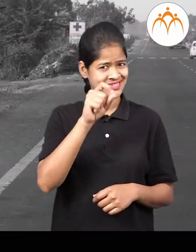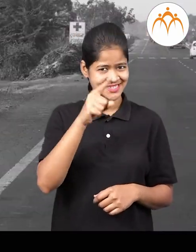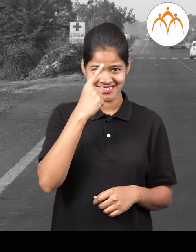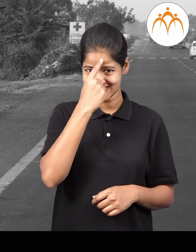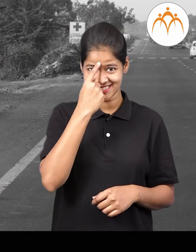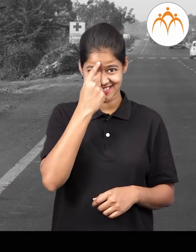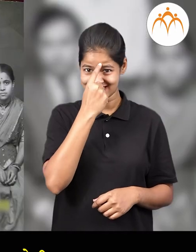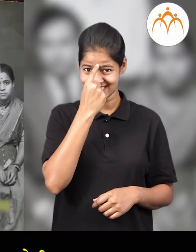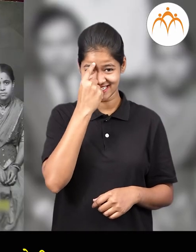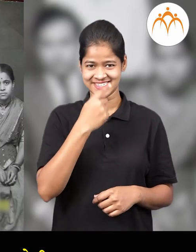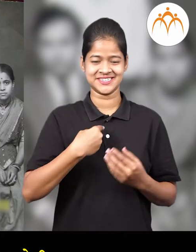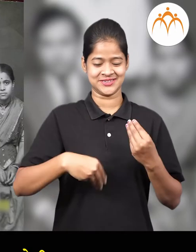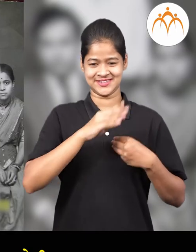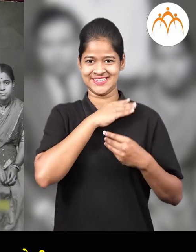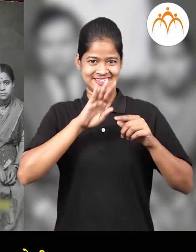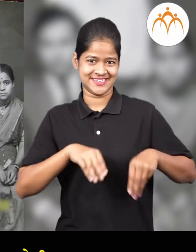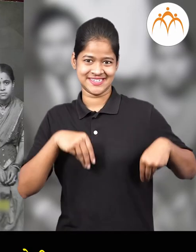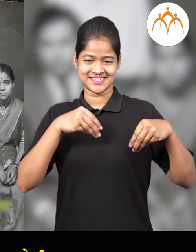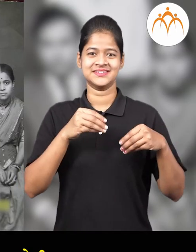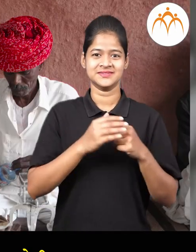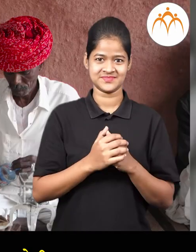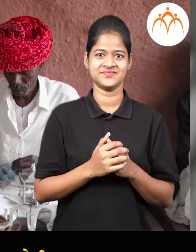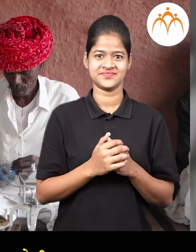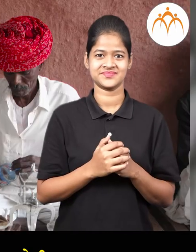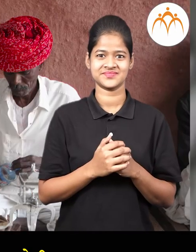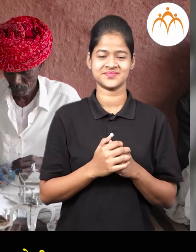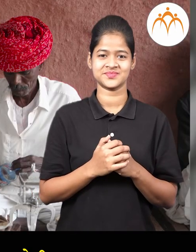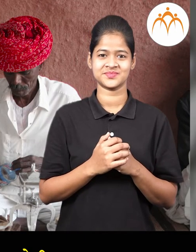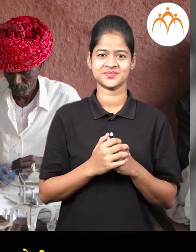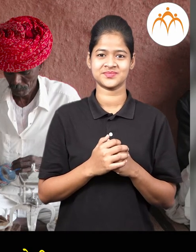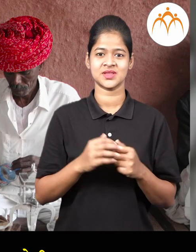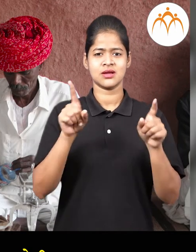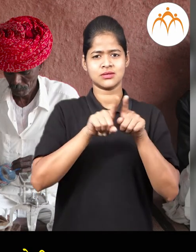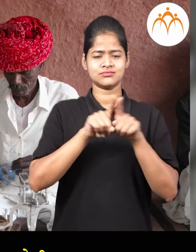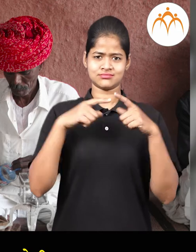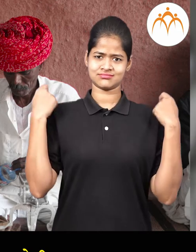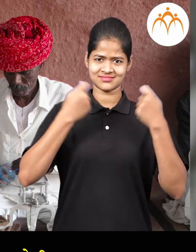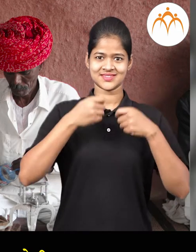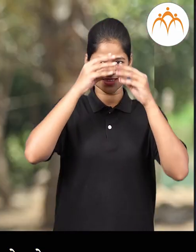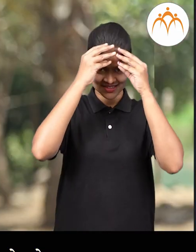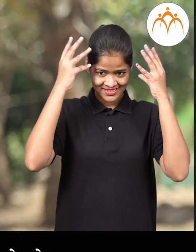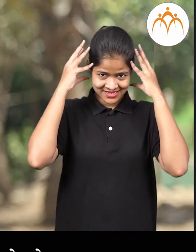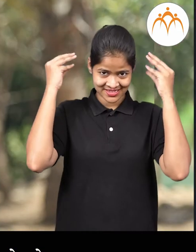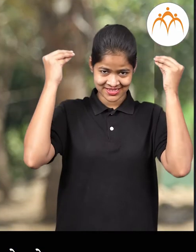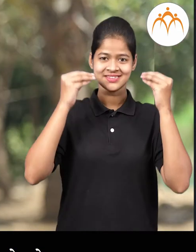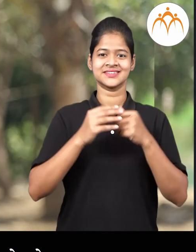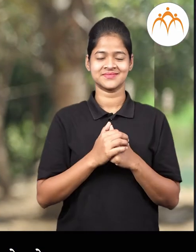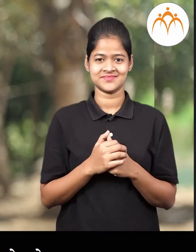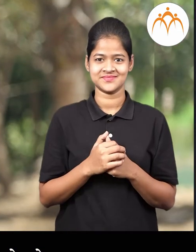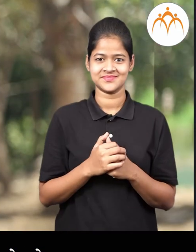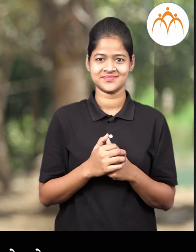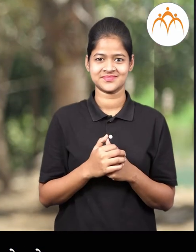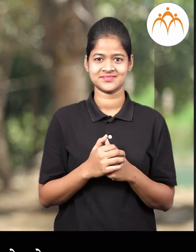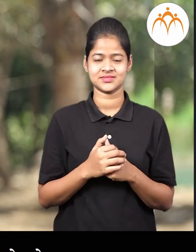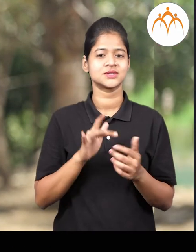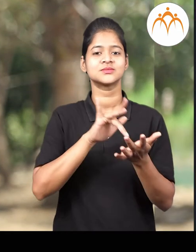धोतर नेसत, ते सद्रा, कोट तसेच पगडी किमा टोपी घालत वेगवेगला ठिकाणी